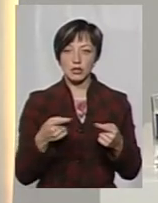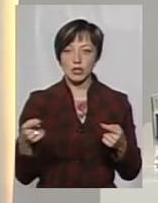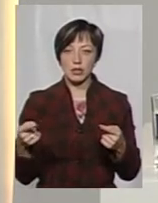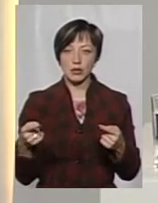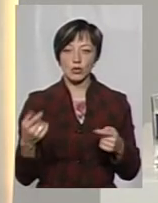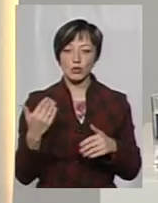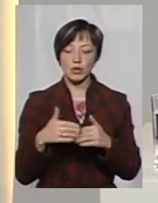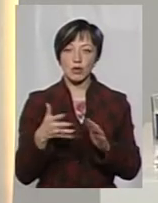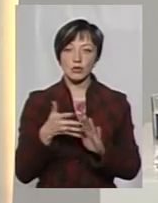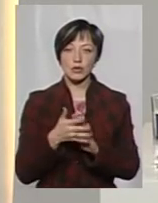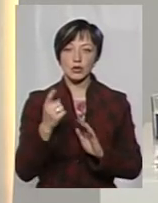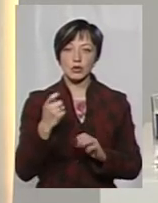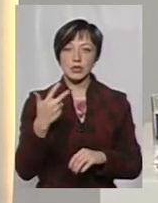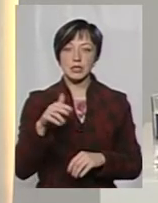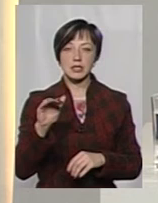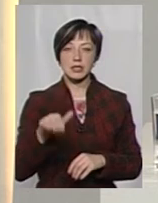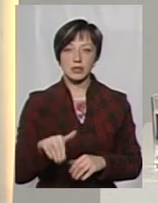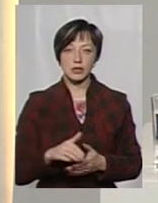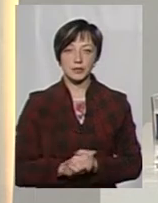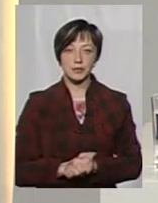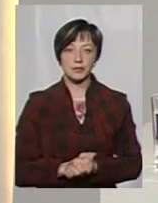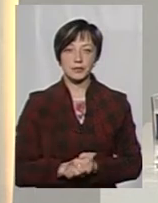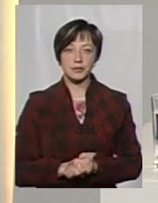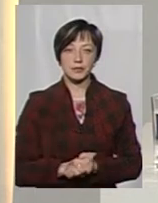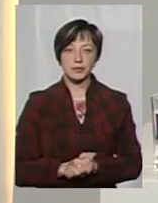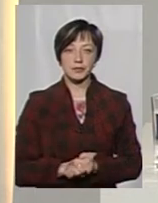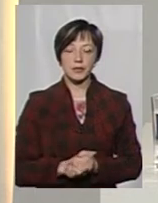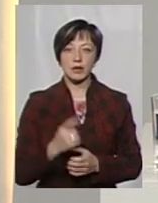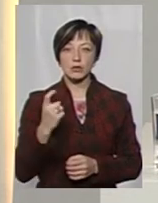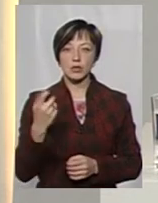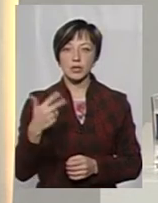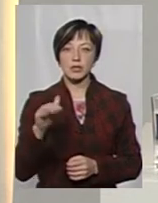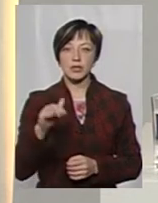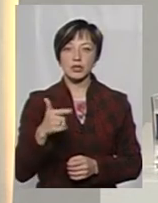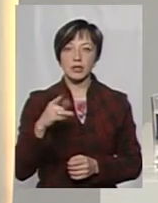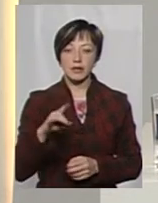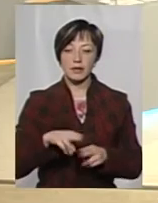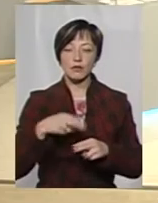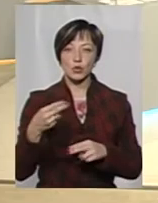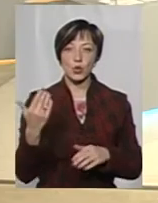освоєно 130 тисяч, ну, тобто, 130 тисяч гривень відшкодовано за